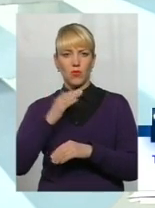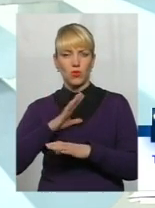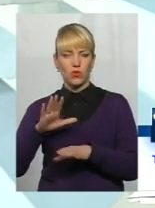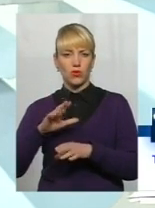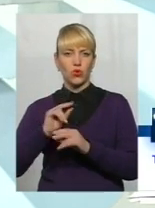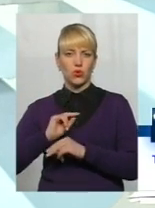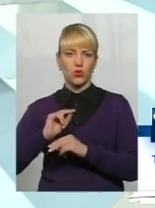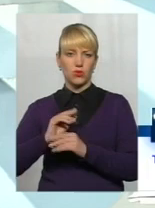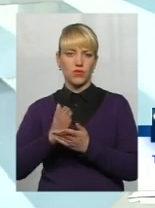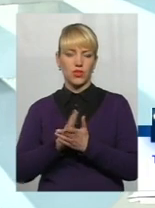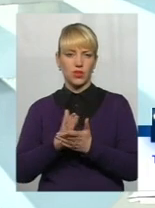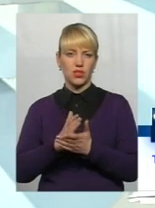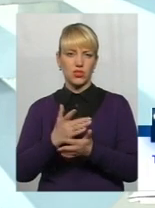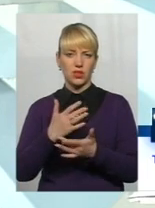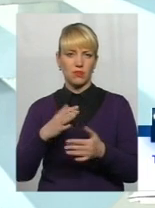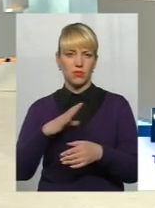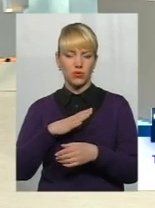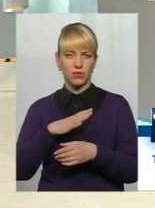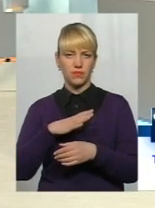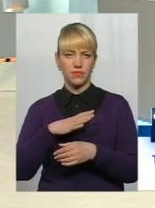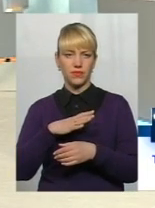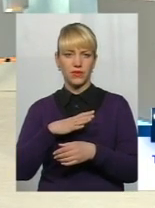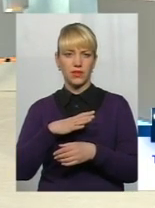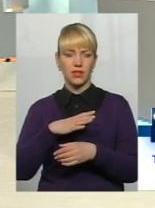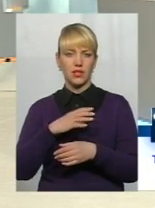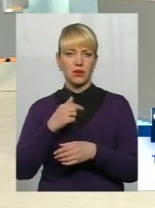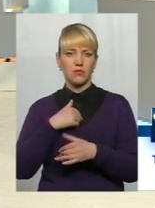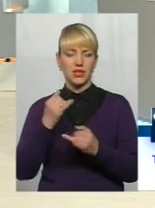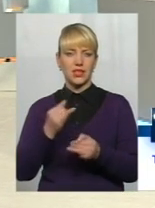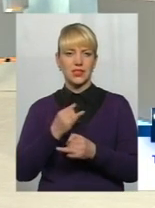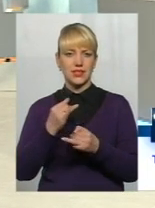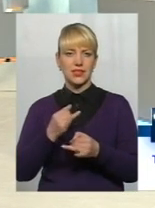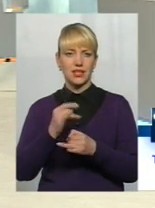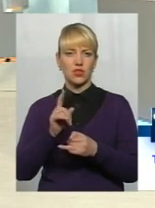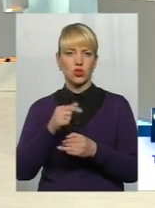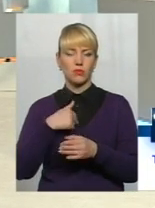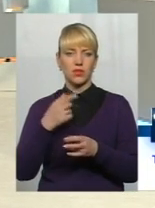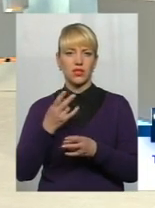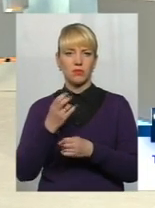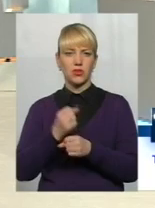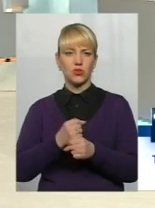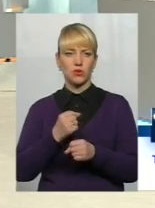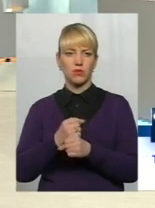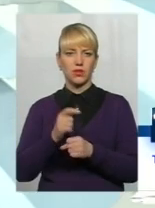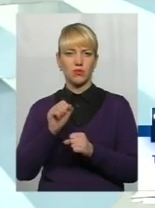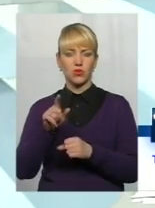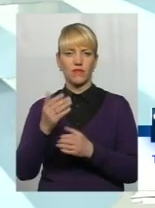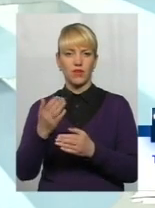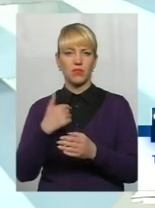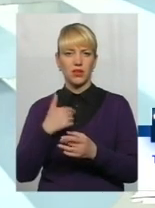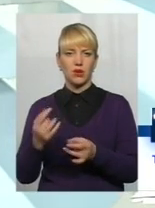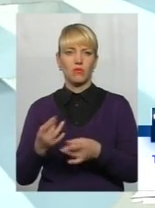як воно все настроилося і як все рушилося. Мені просто цікаво, що мені треба робити. Може, ми вмію пояснити, може